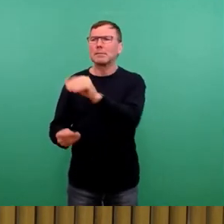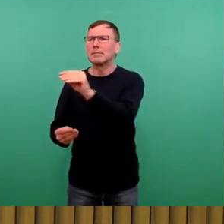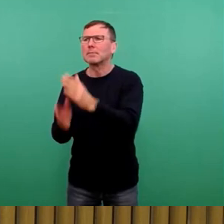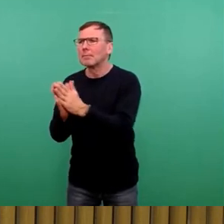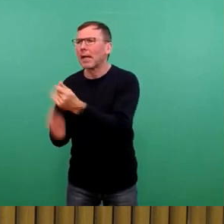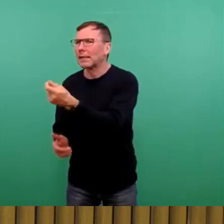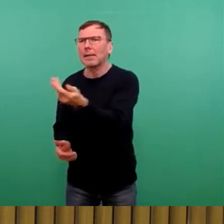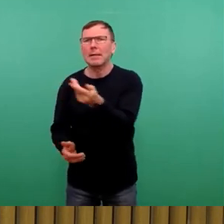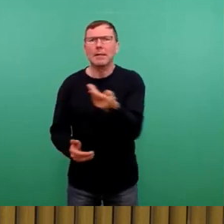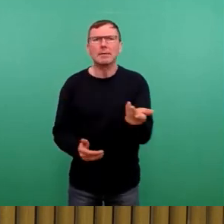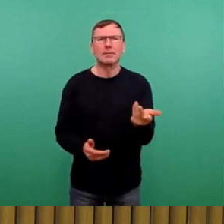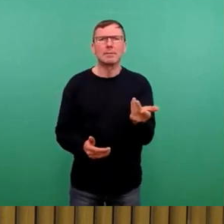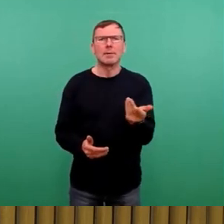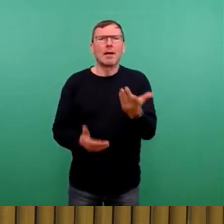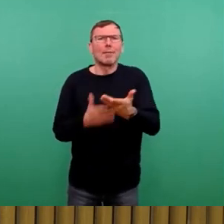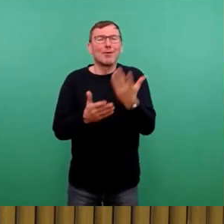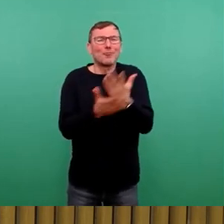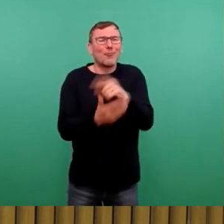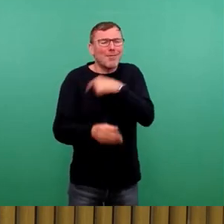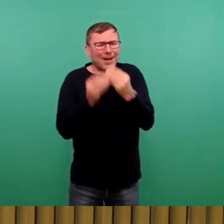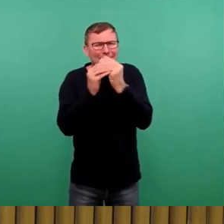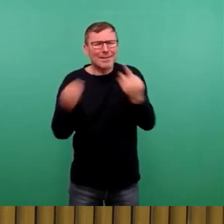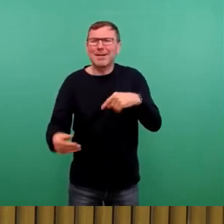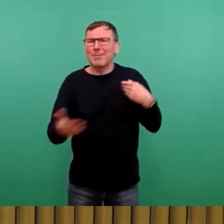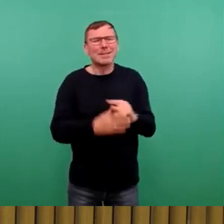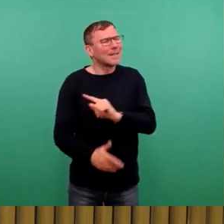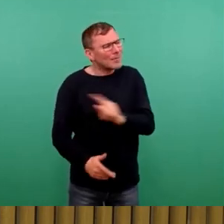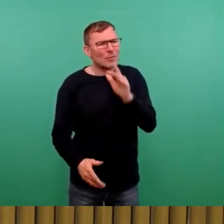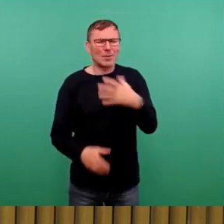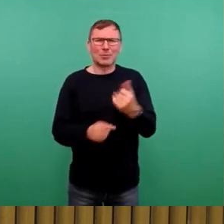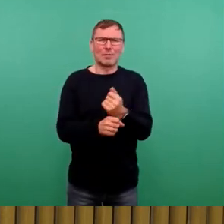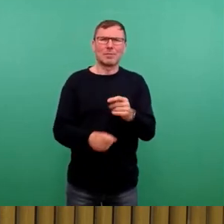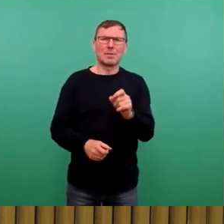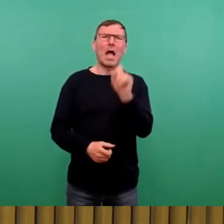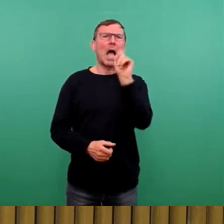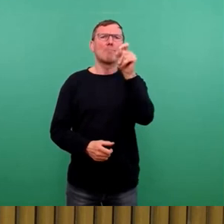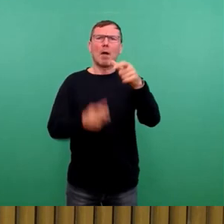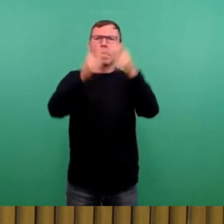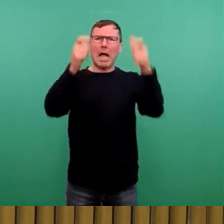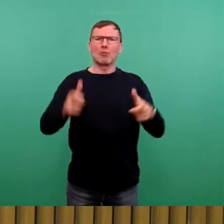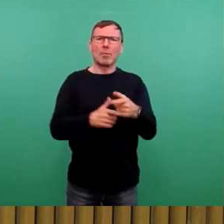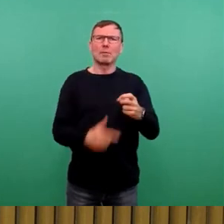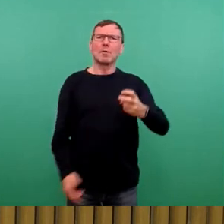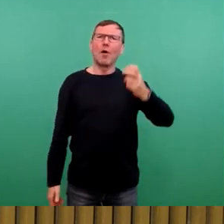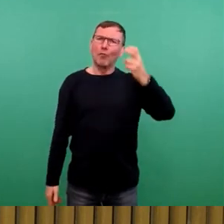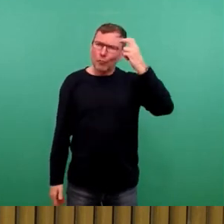es, obwohl es seit Jahren angekündigt worden ist, immer noch nicht geschafft, dass unsere Parkautomaten auf vernünftige